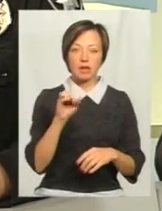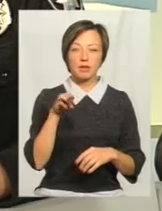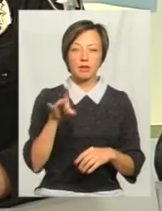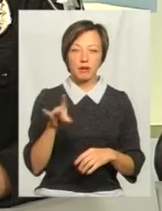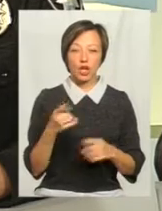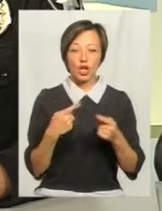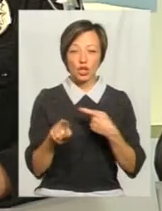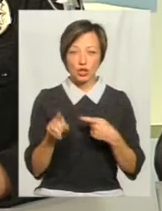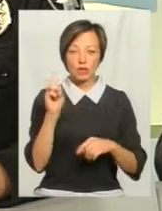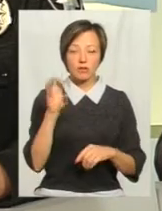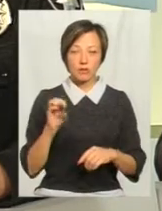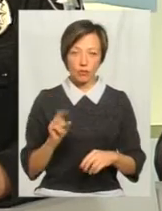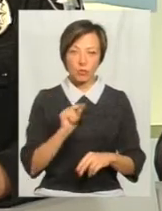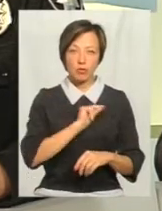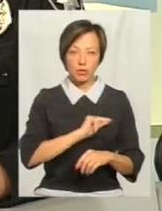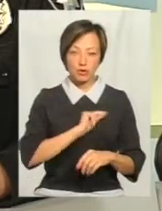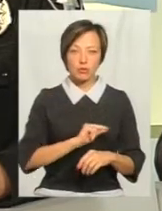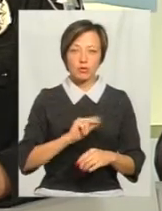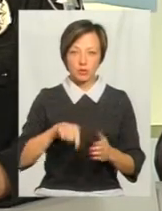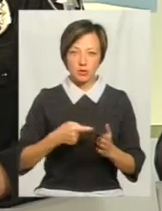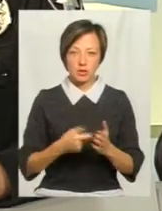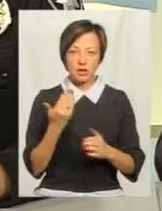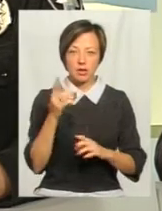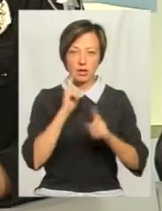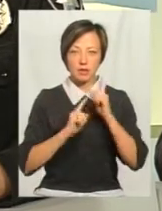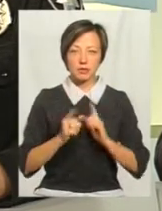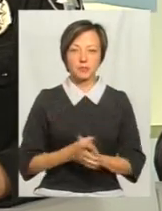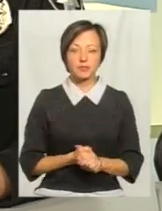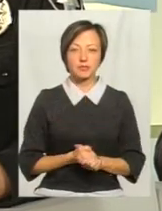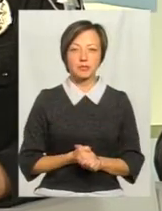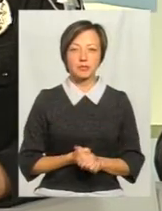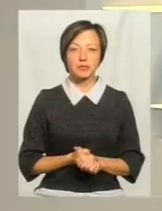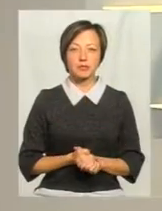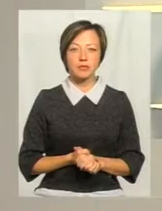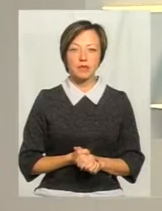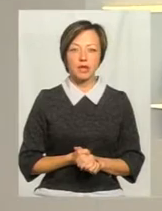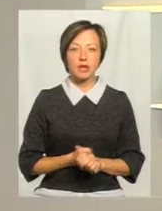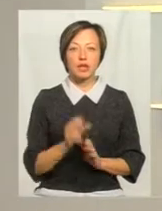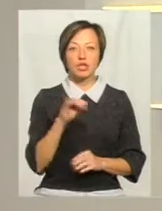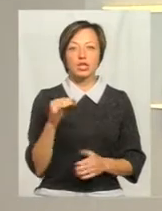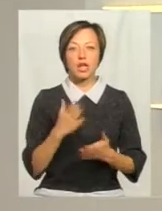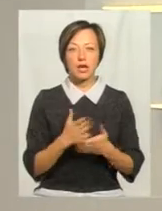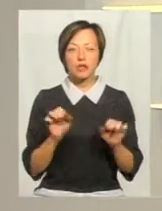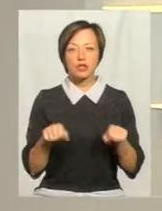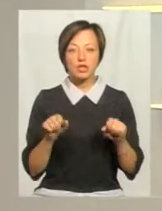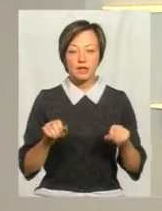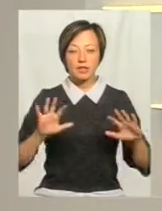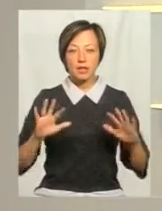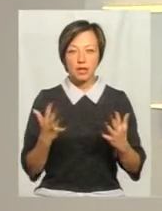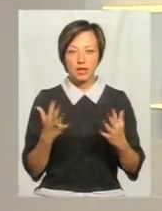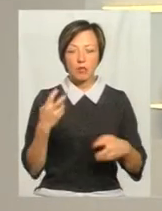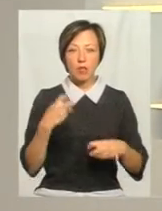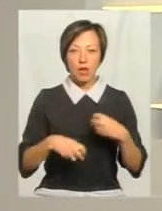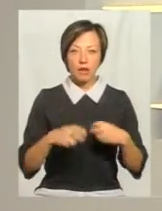всі інші – в міській раді. Скажи, будь ласка, чи є можливість, якщо там стається якась